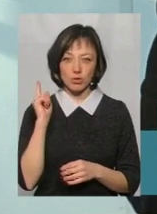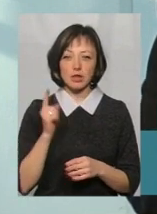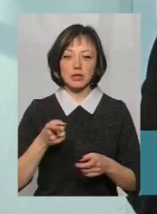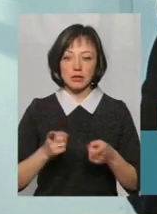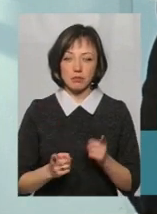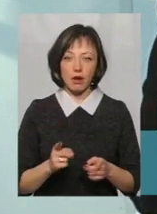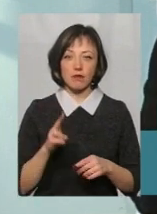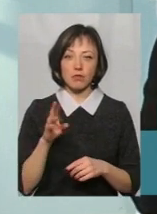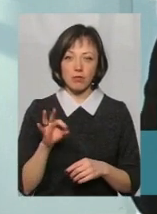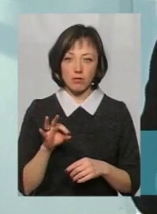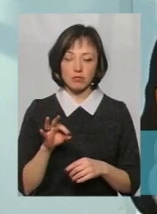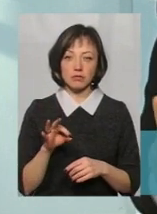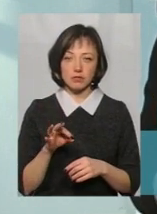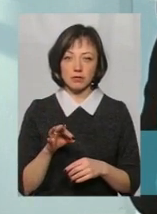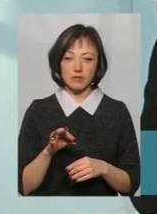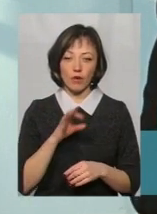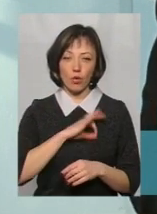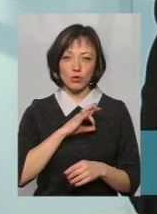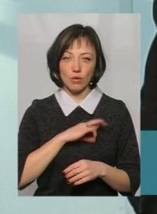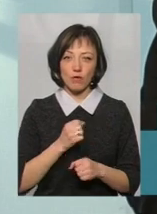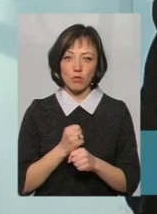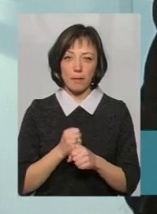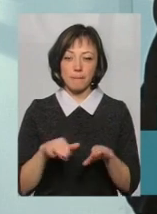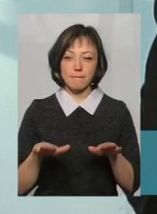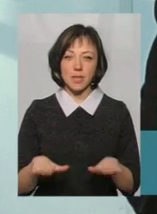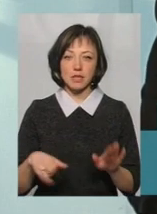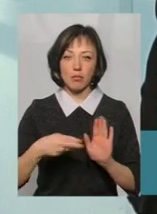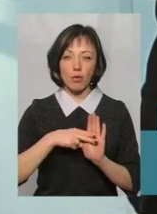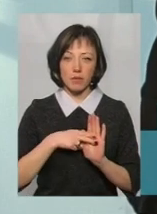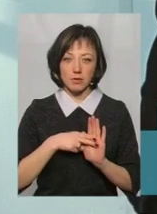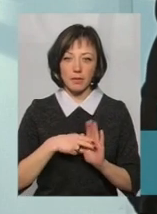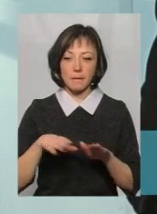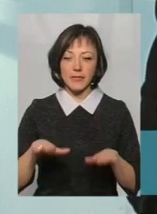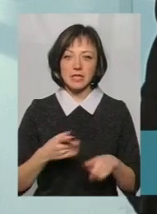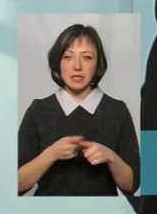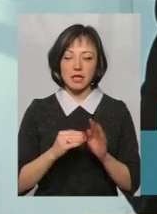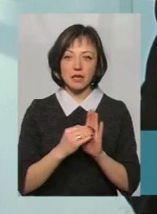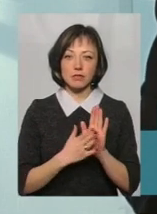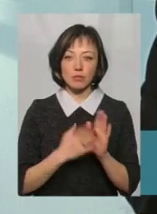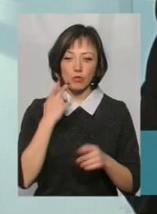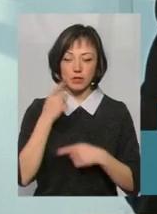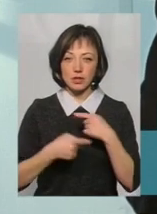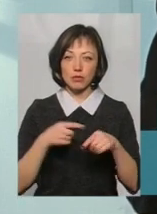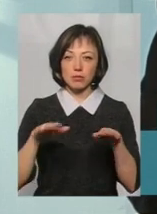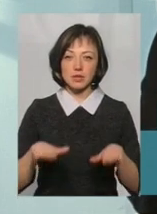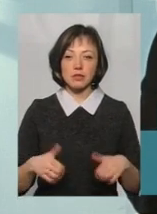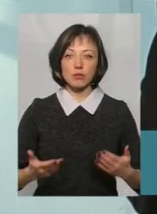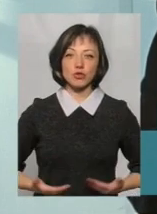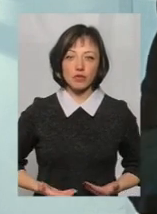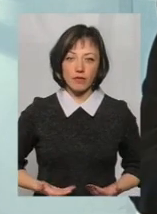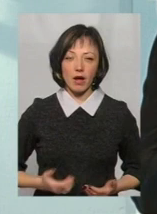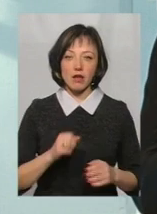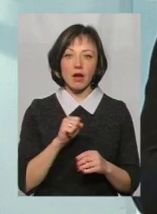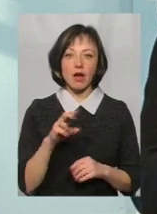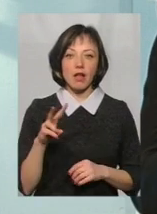справді послуговувались місцем прописки, ну, місцем оцієї реєстрації, постійного місця проживання. Але